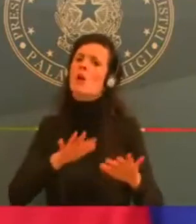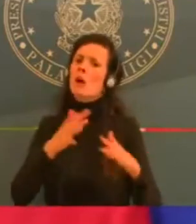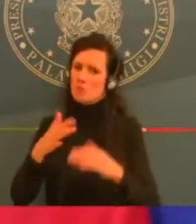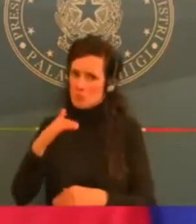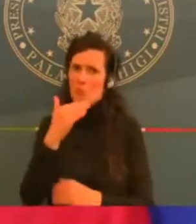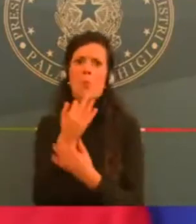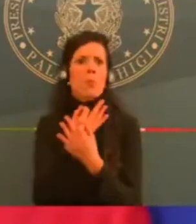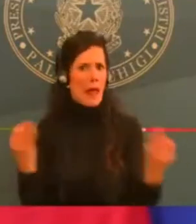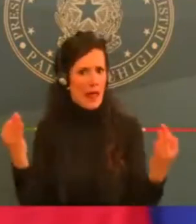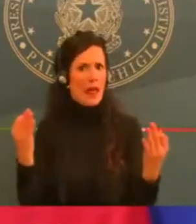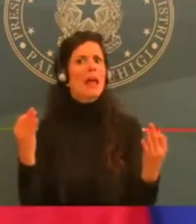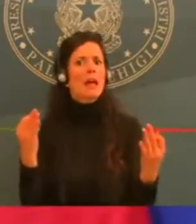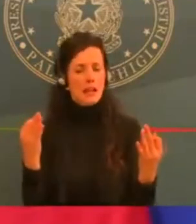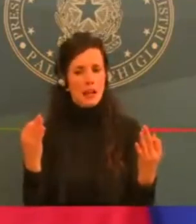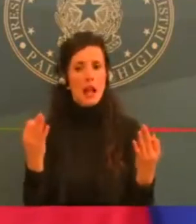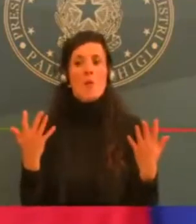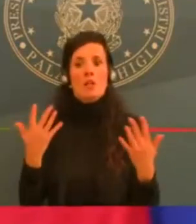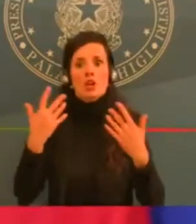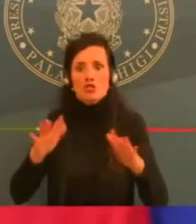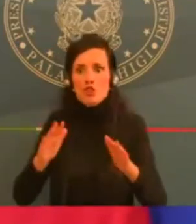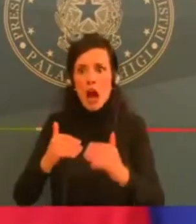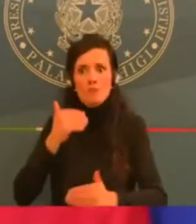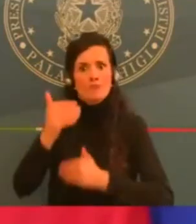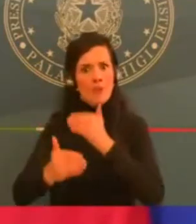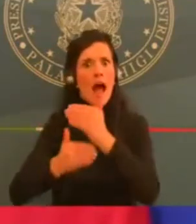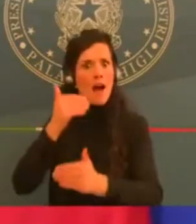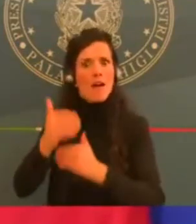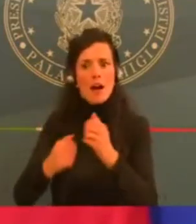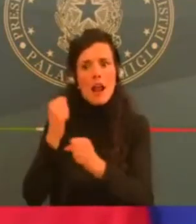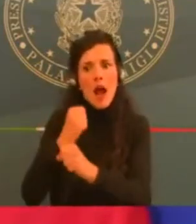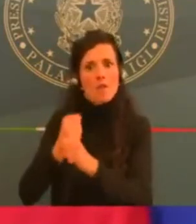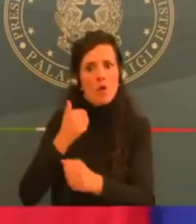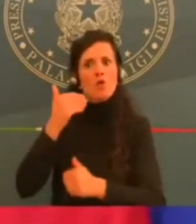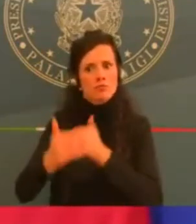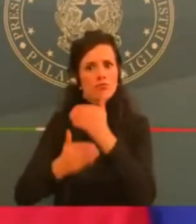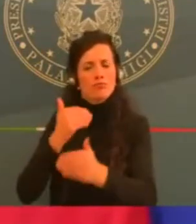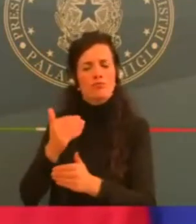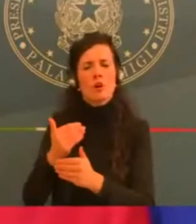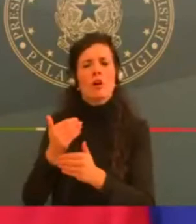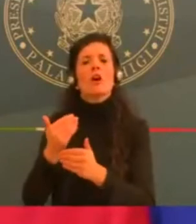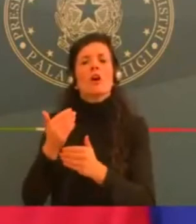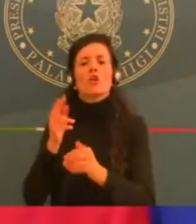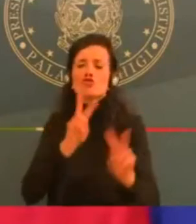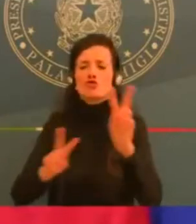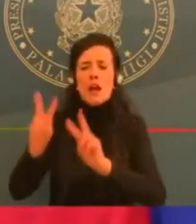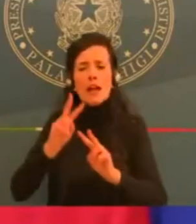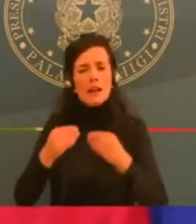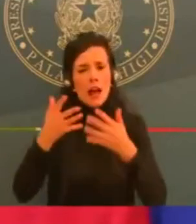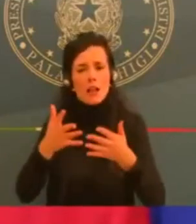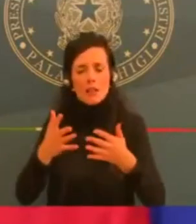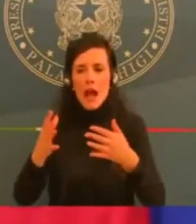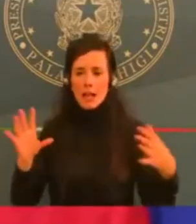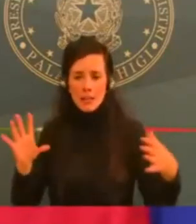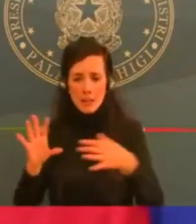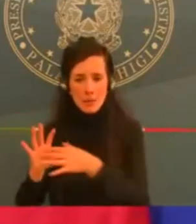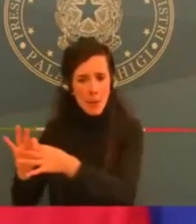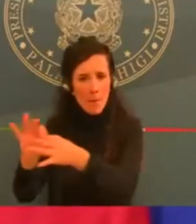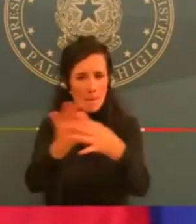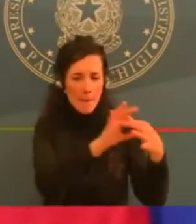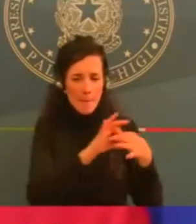comparti diversi. Il nostro sistema di vita sociale ed economica è complessissimo, vi assicuro che è difficilissimo